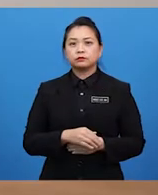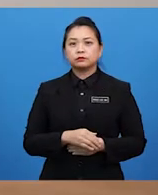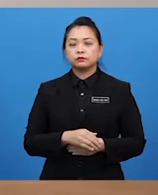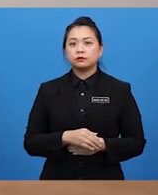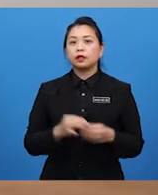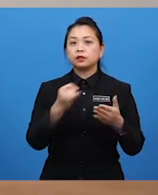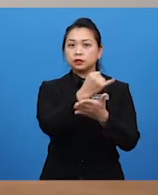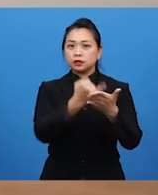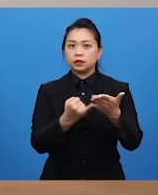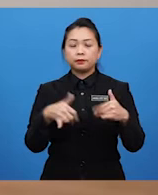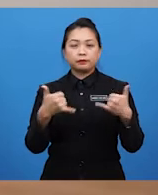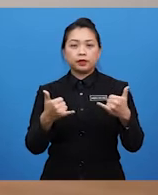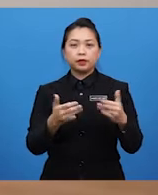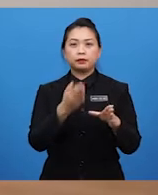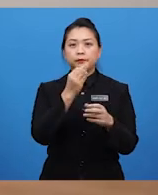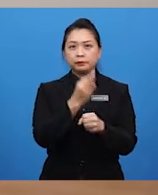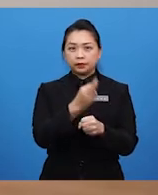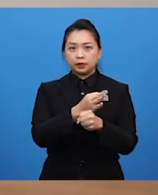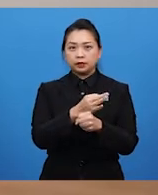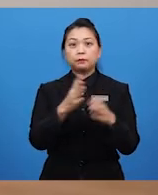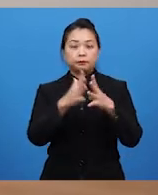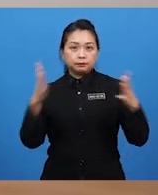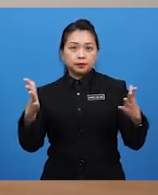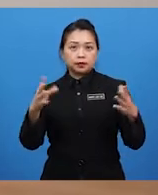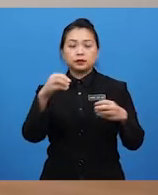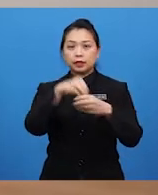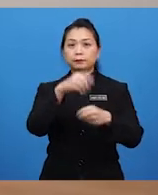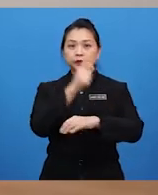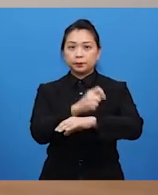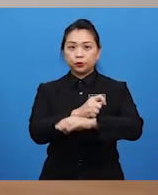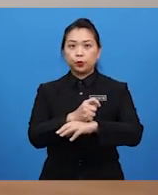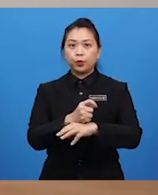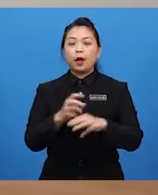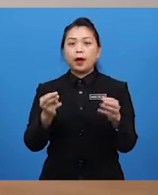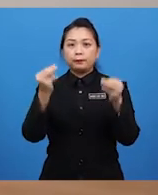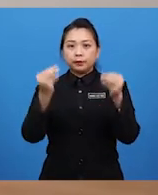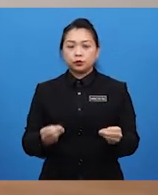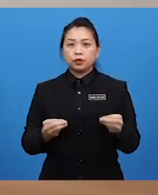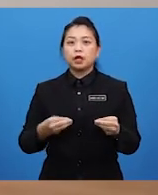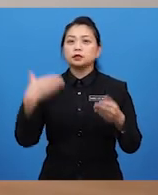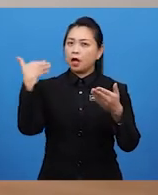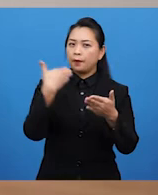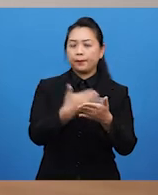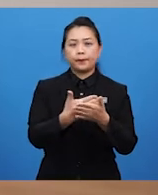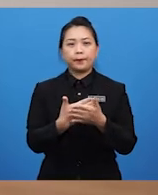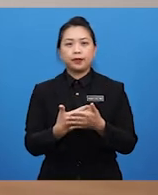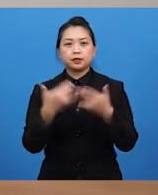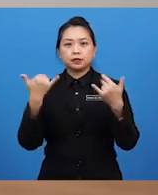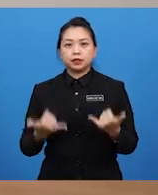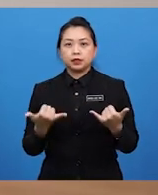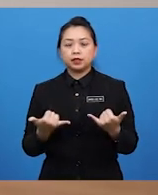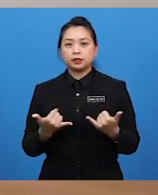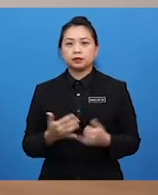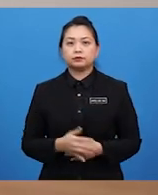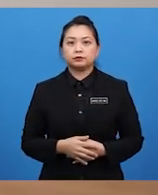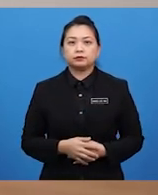seni visual memainkan peranan yang besar dalam perkembangan tamadun manusia dari zaman dulu sampai kini. Terutama sekali dalam